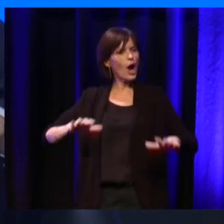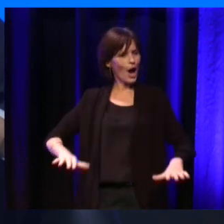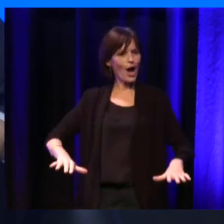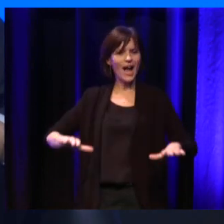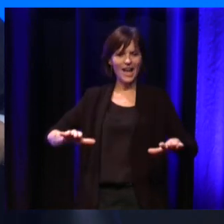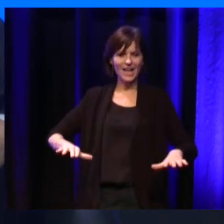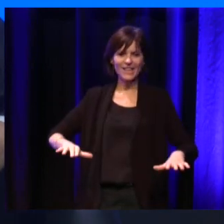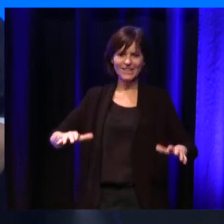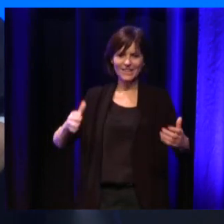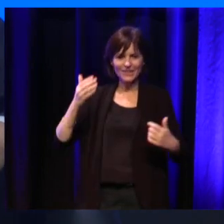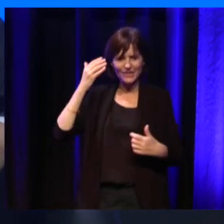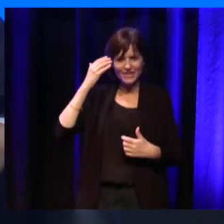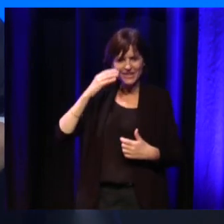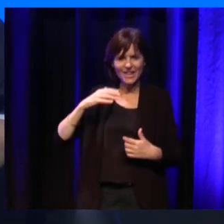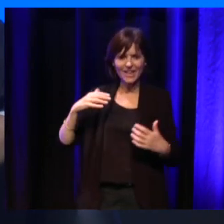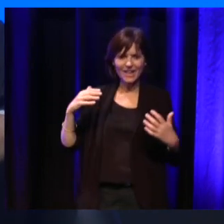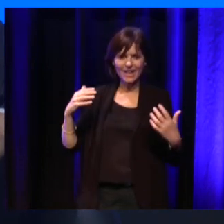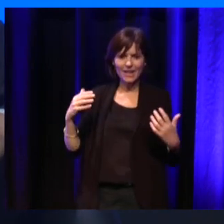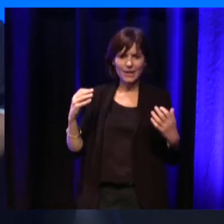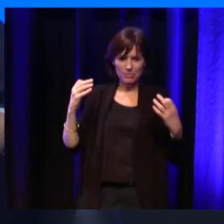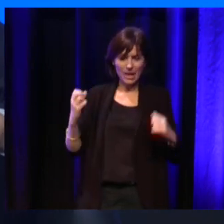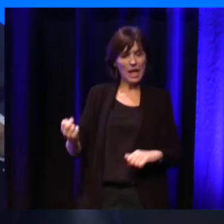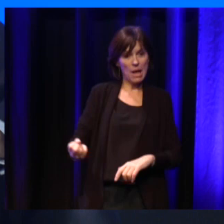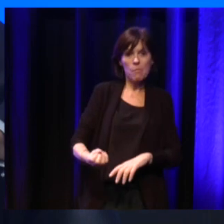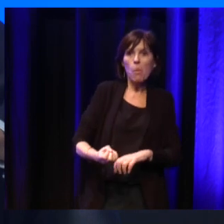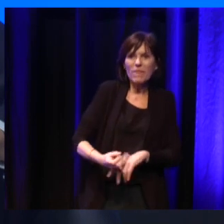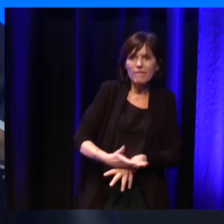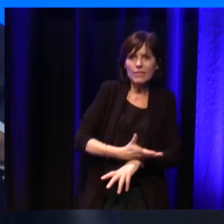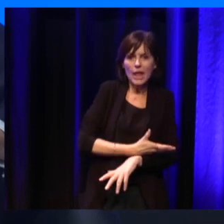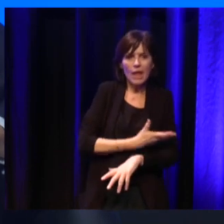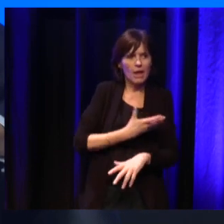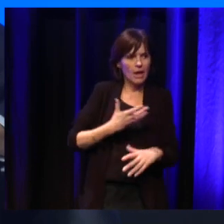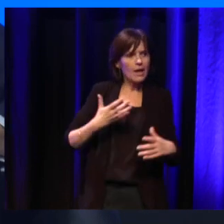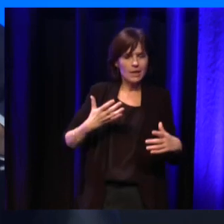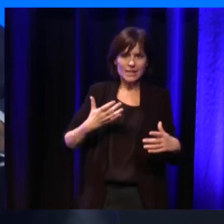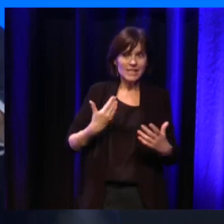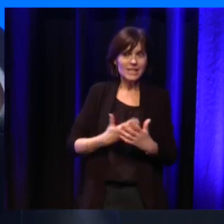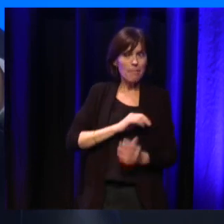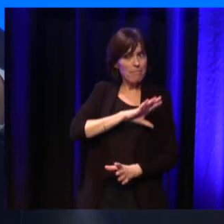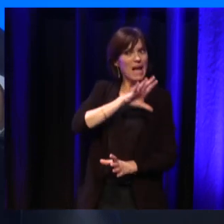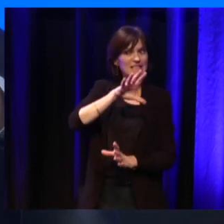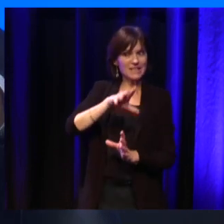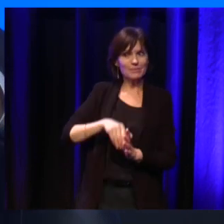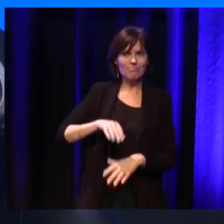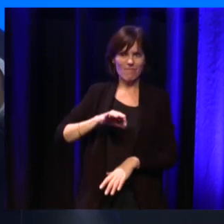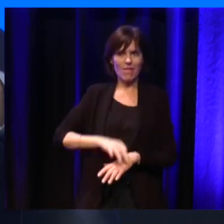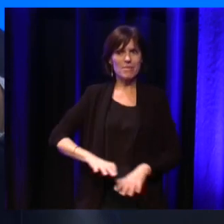savez, l'émotivité,'est encore un des grands symptômes de Parkinson, donc je suis malade moi-même. Et donc, handicap, cette façon positive de